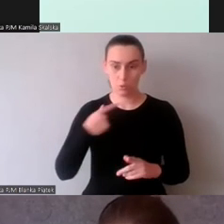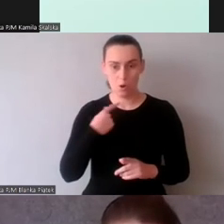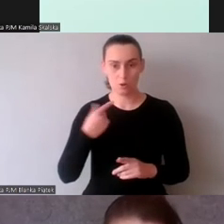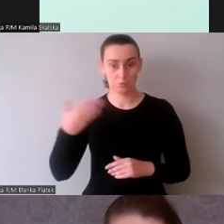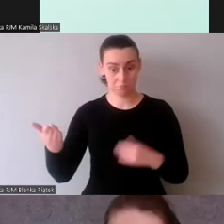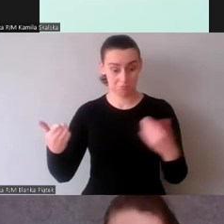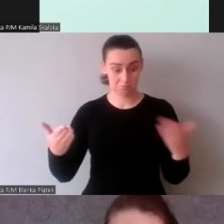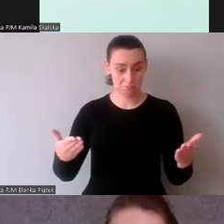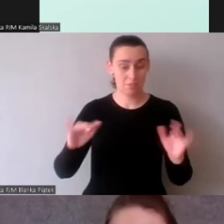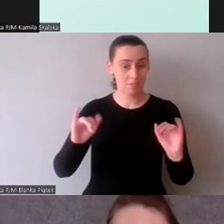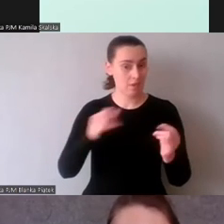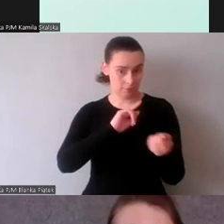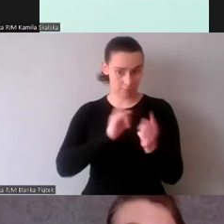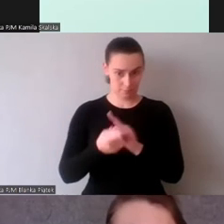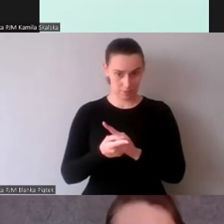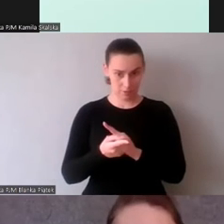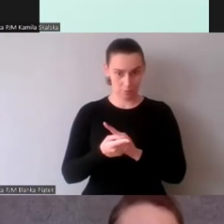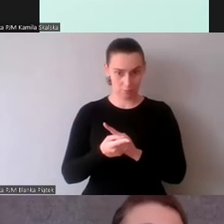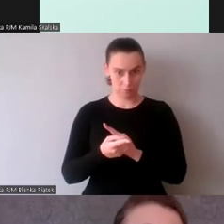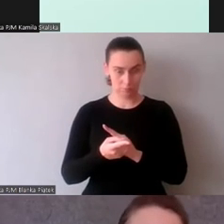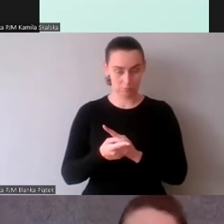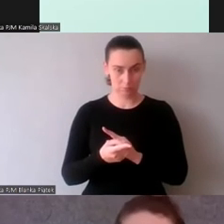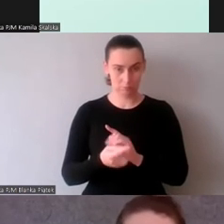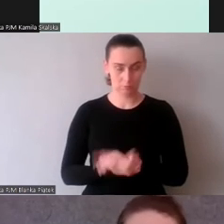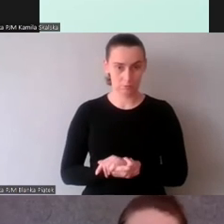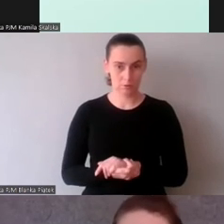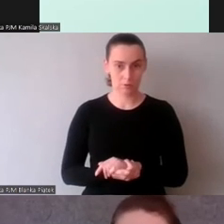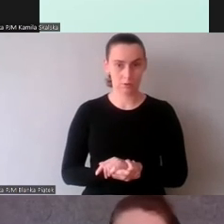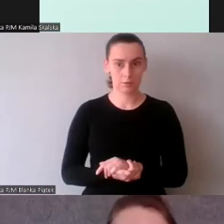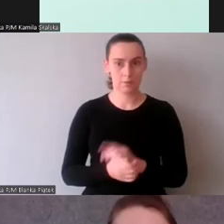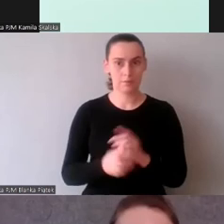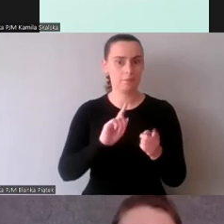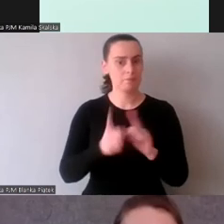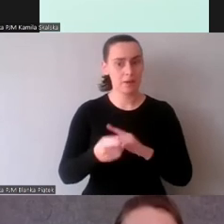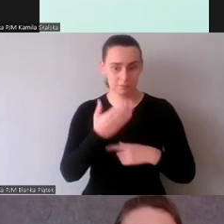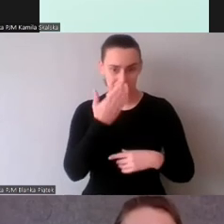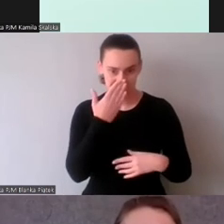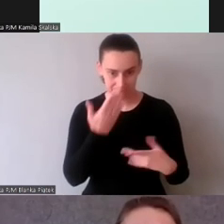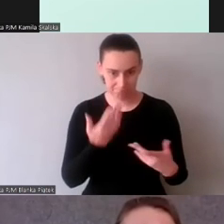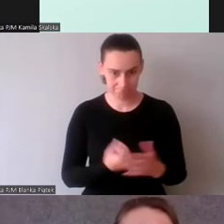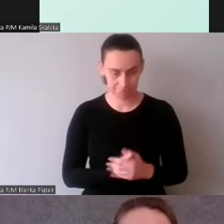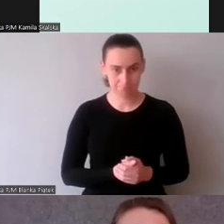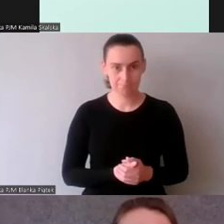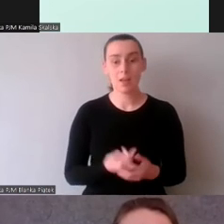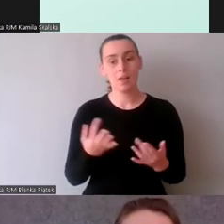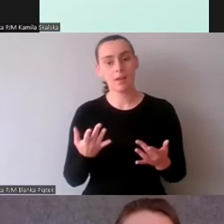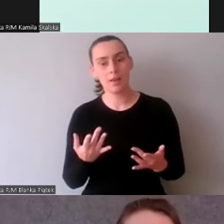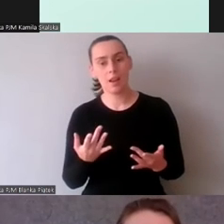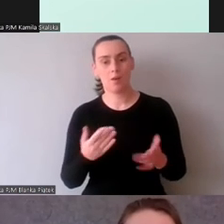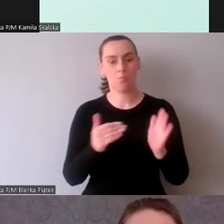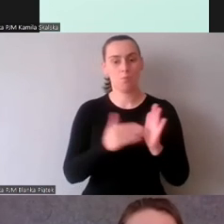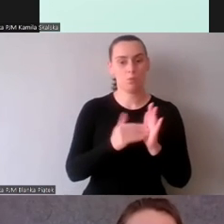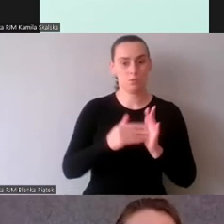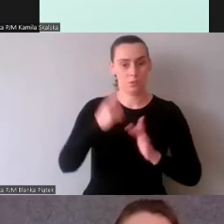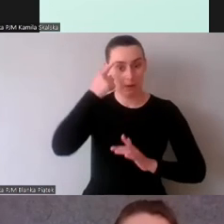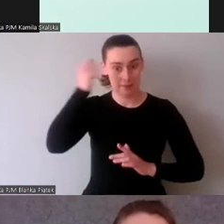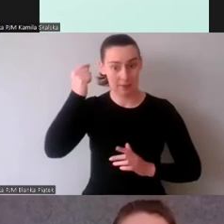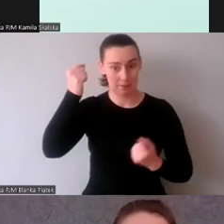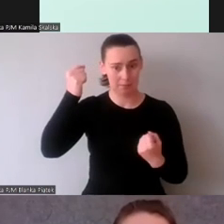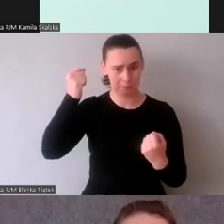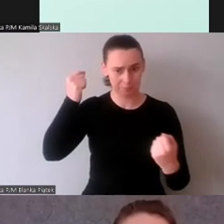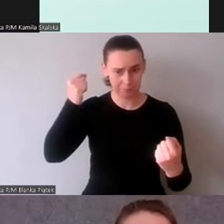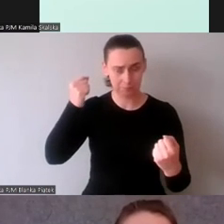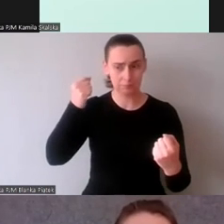jak zachodziły zmiany, jak dużo trzeba zapamiętywać, by nie utracić